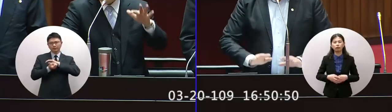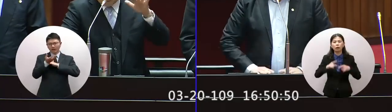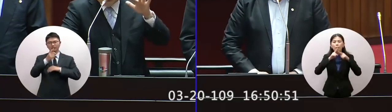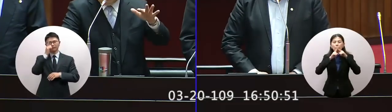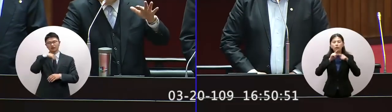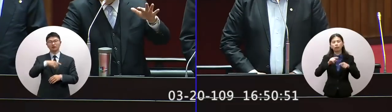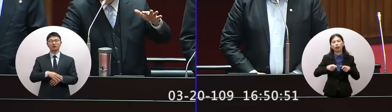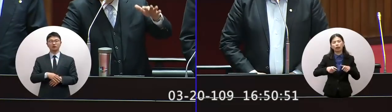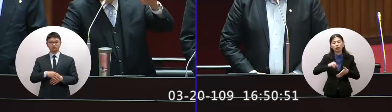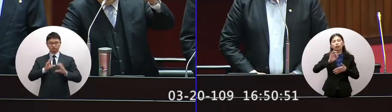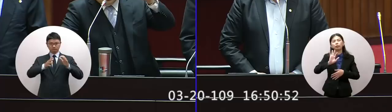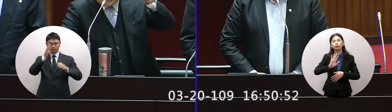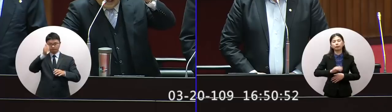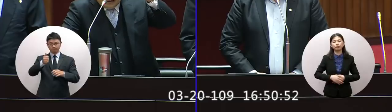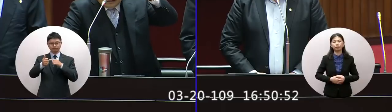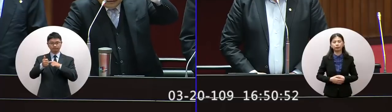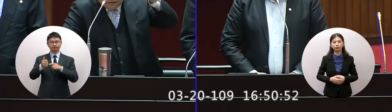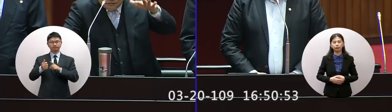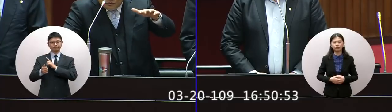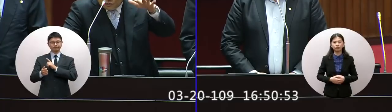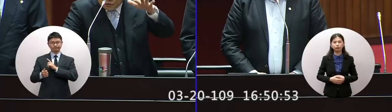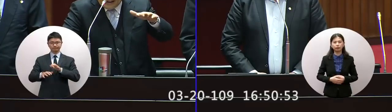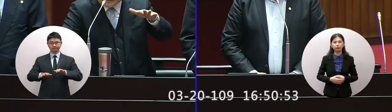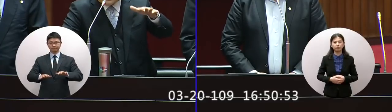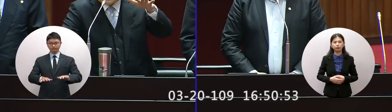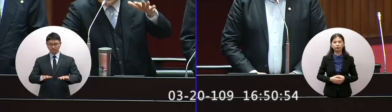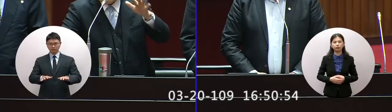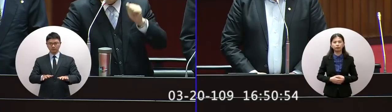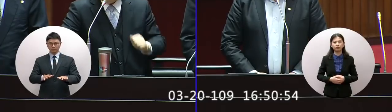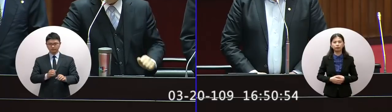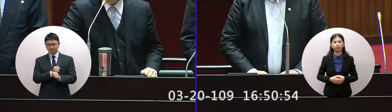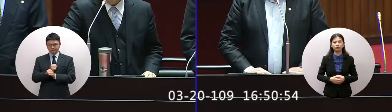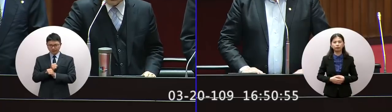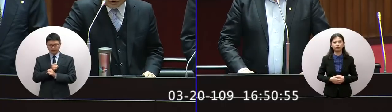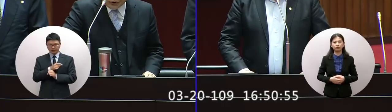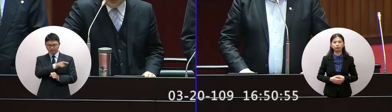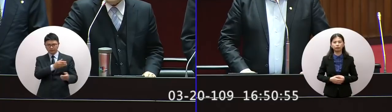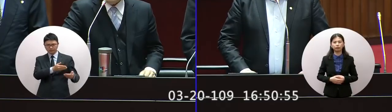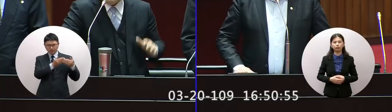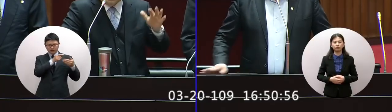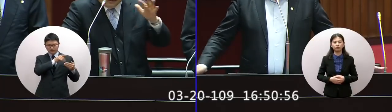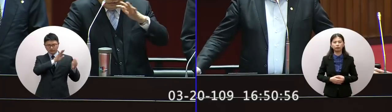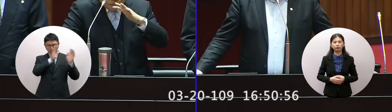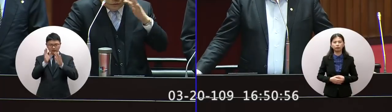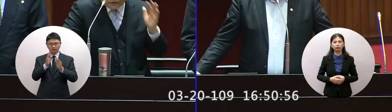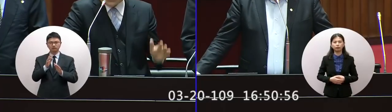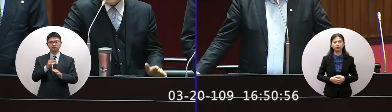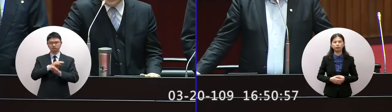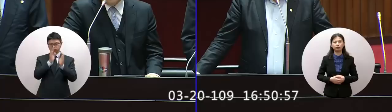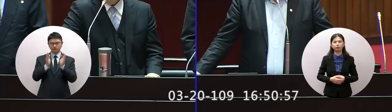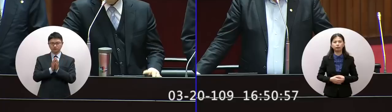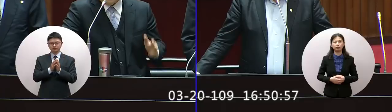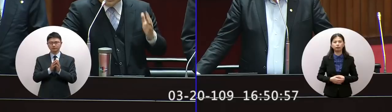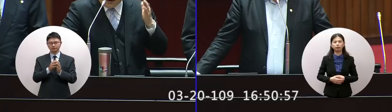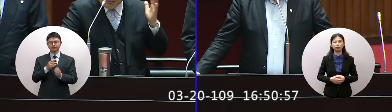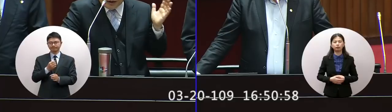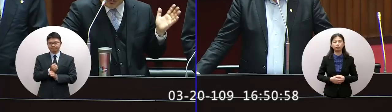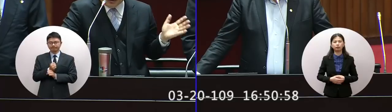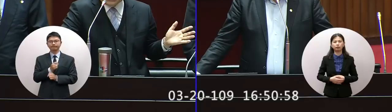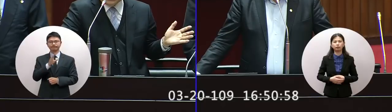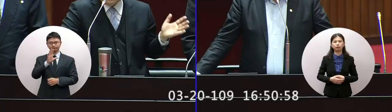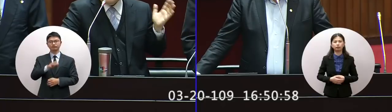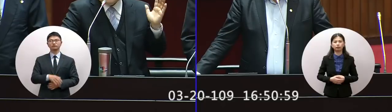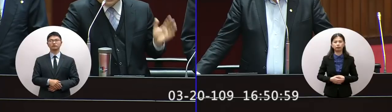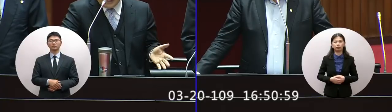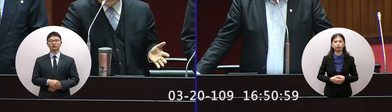我們不用在那邊講總統都在隨時掌控所有的事態而且